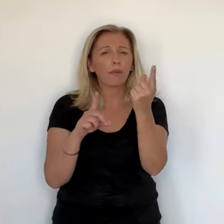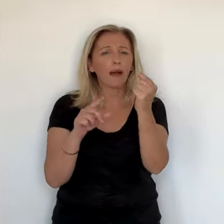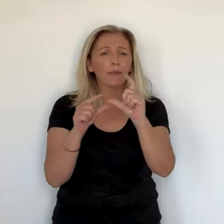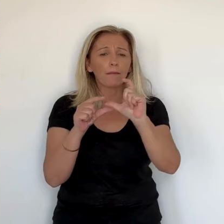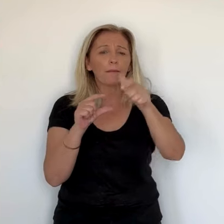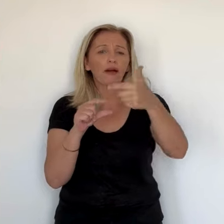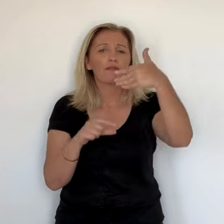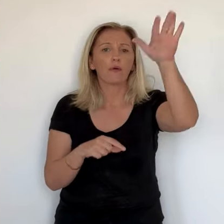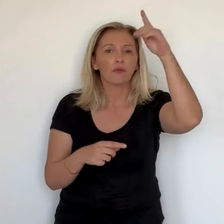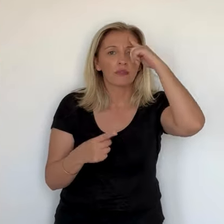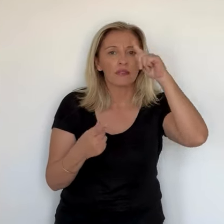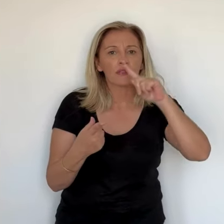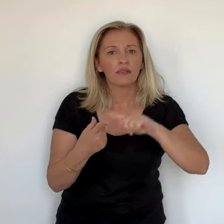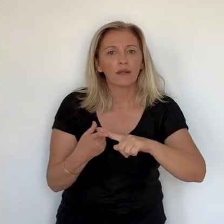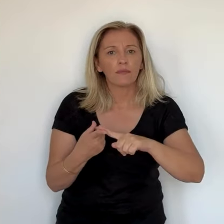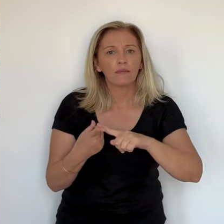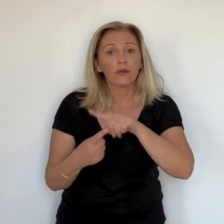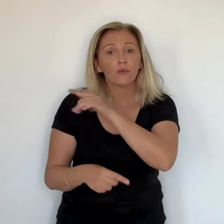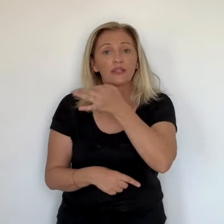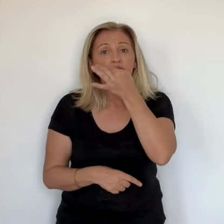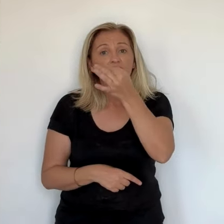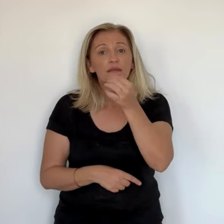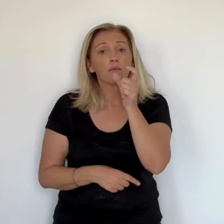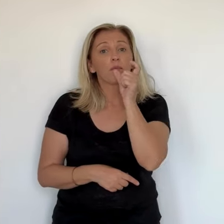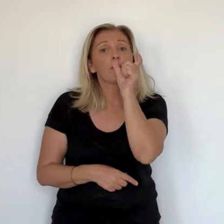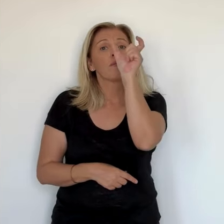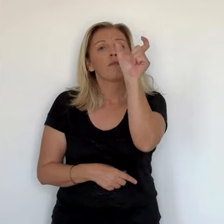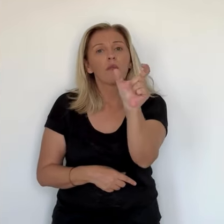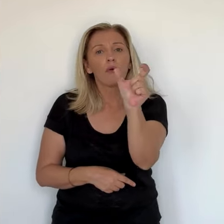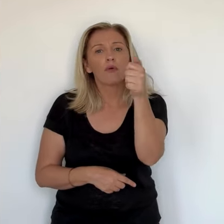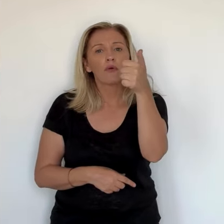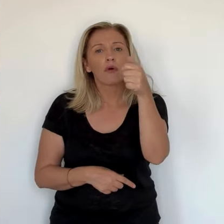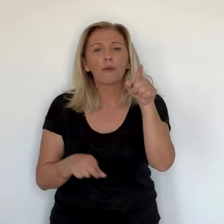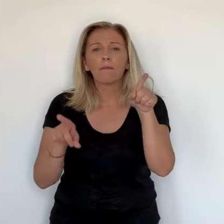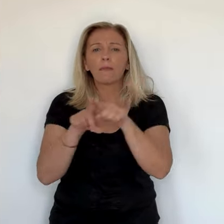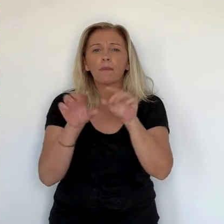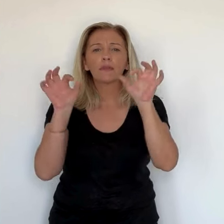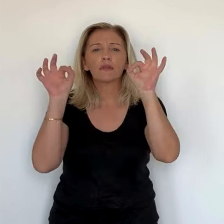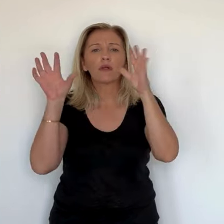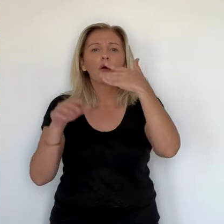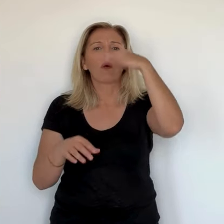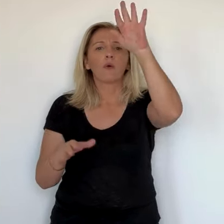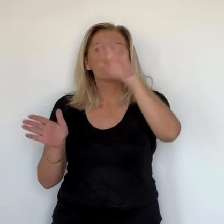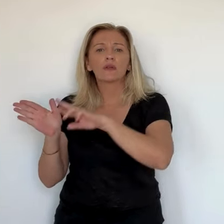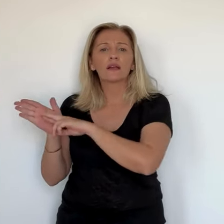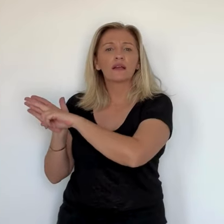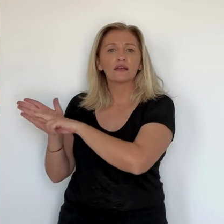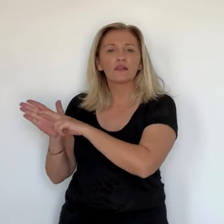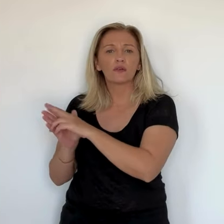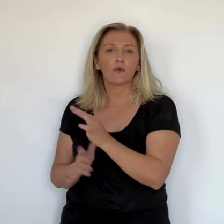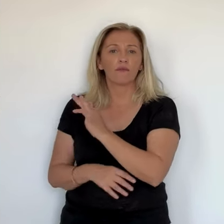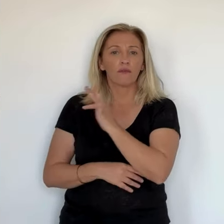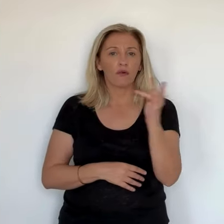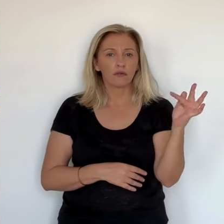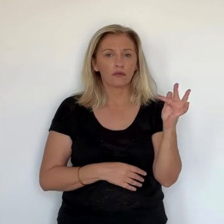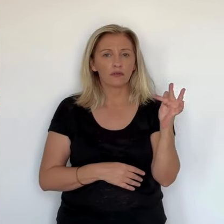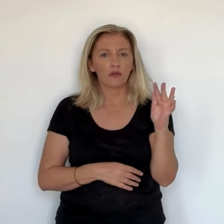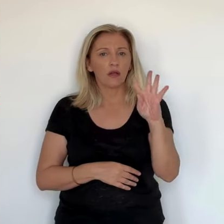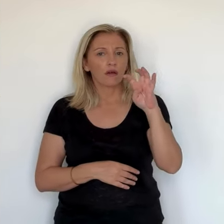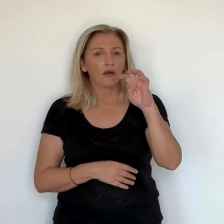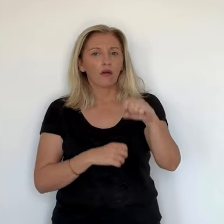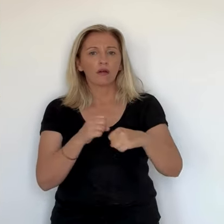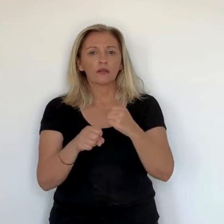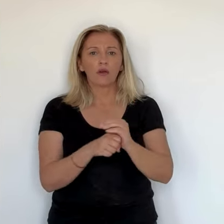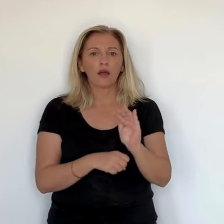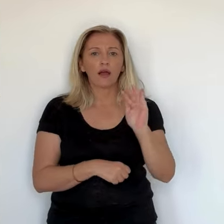brève et sans passage spécifique, puisqu'englobée dans un propos visant l'ensemble des collectivités locales. 40 ans après les